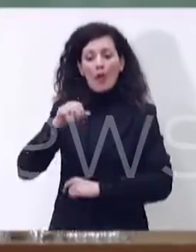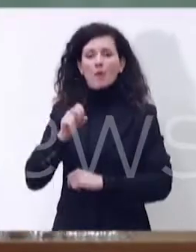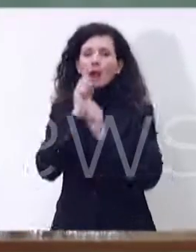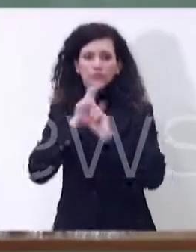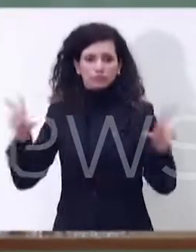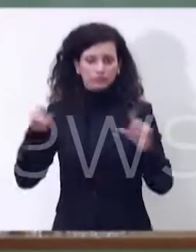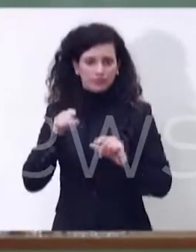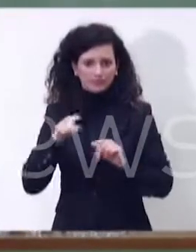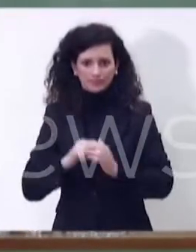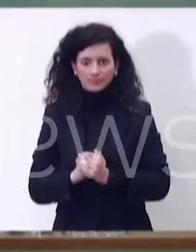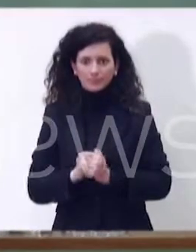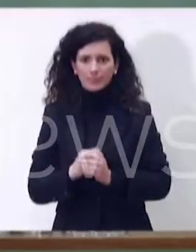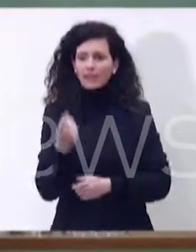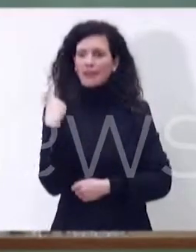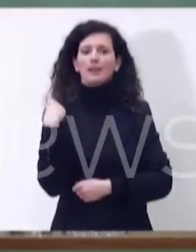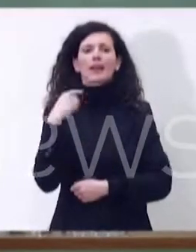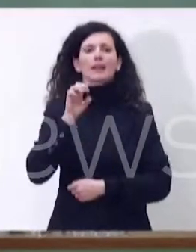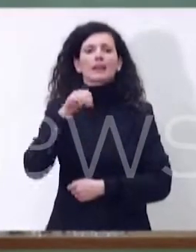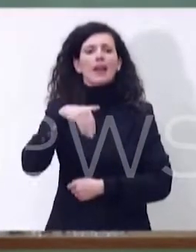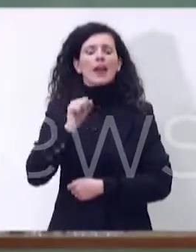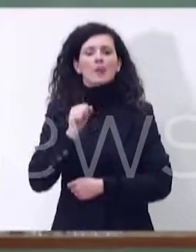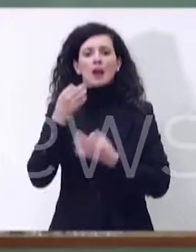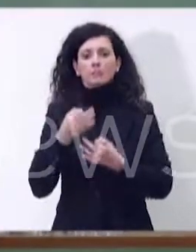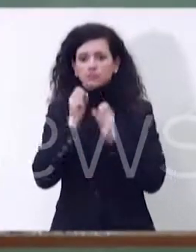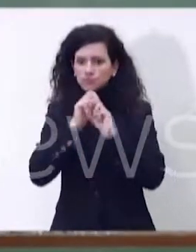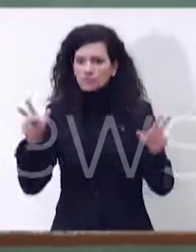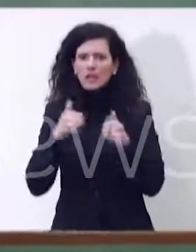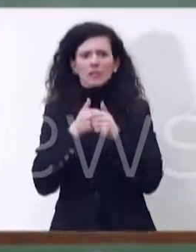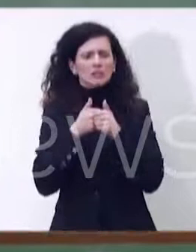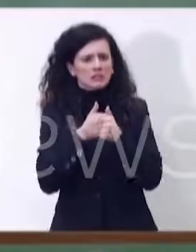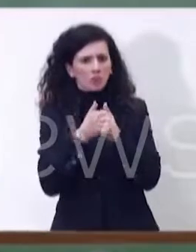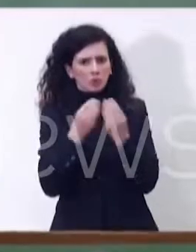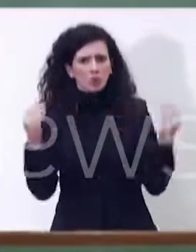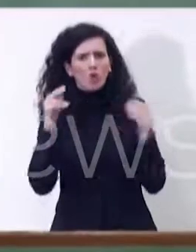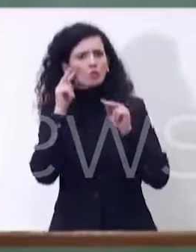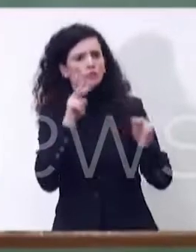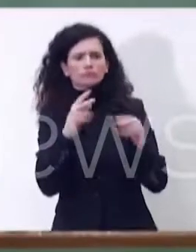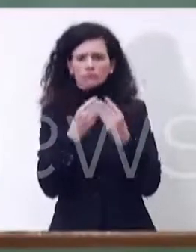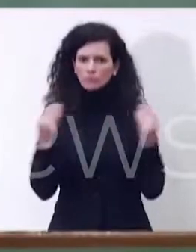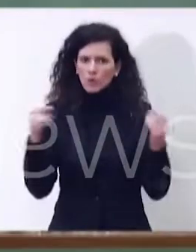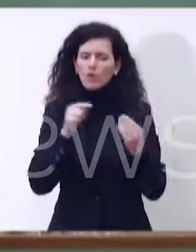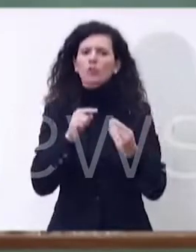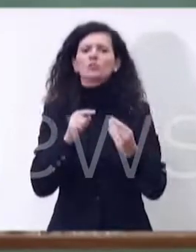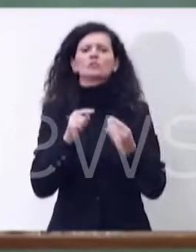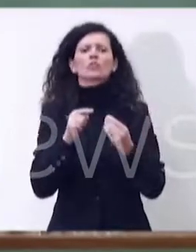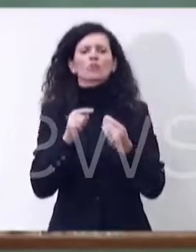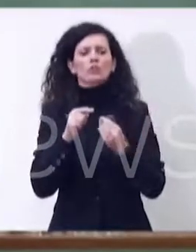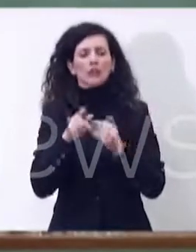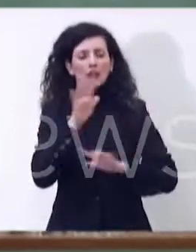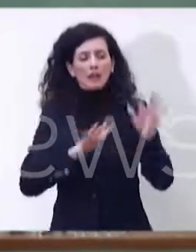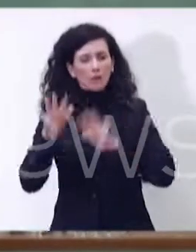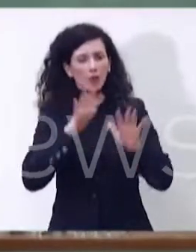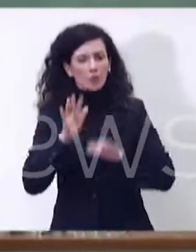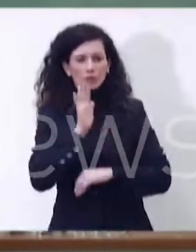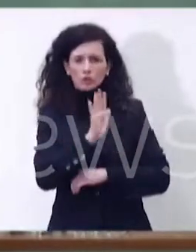pronunciamento di EMA ieri è stato molto seguito e mi avviso molto bene riportato sui principali